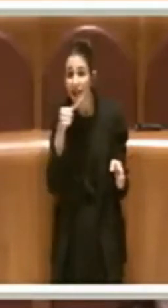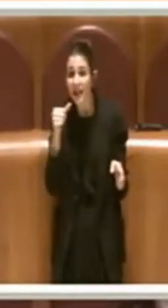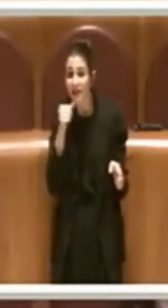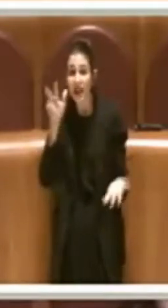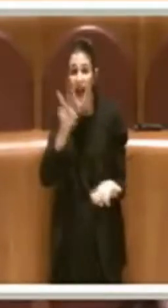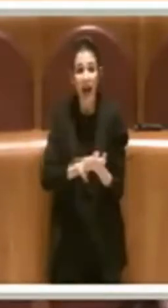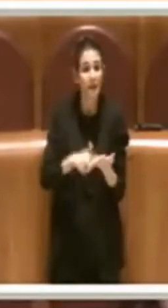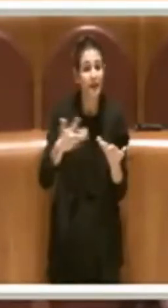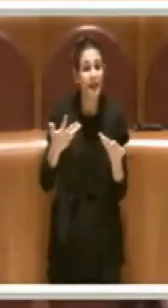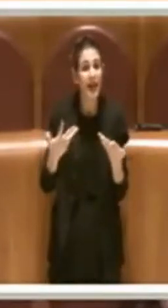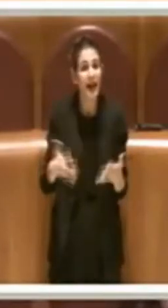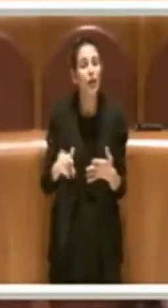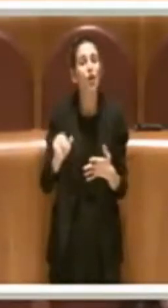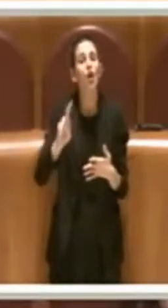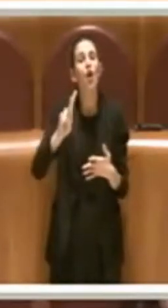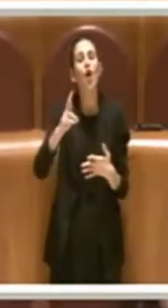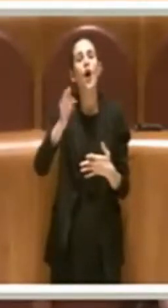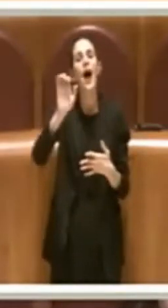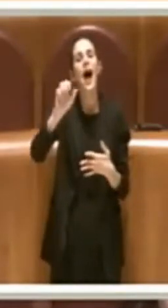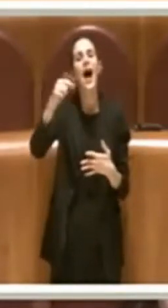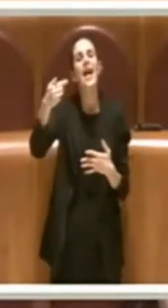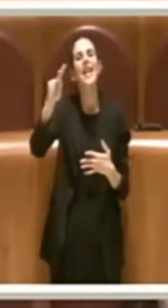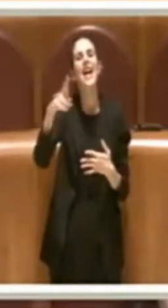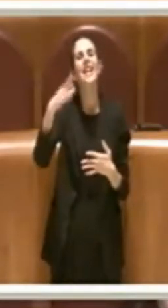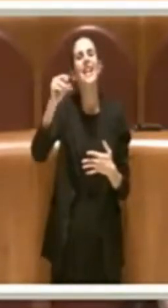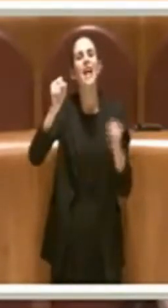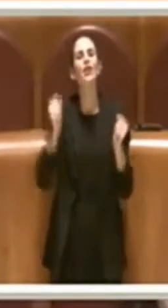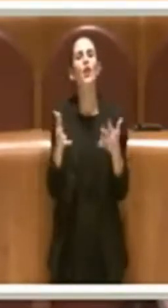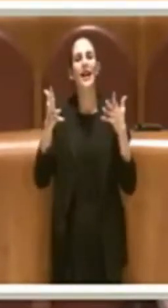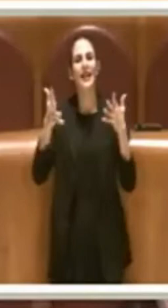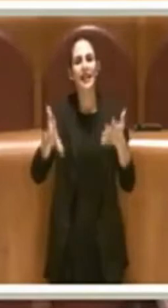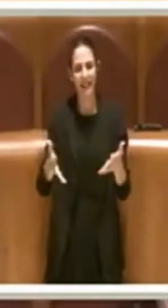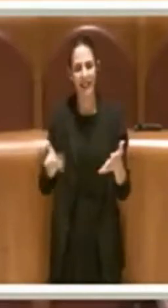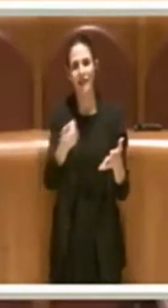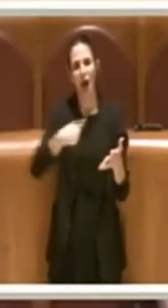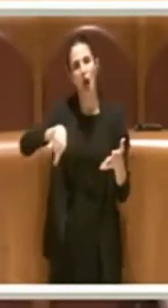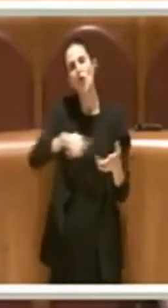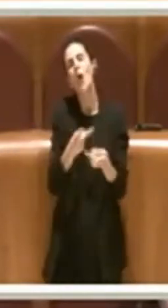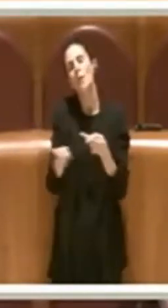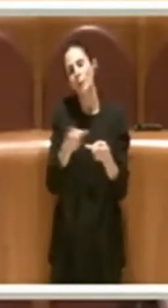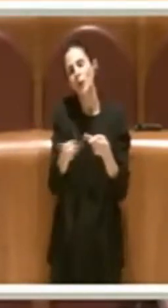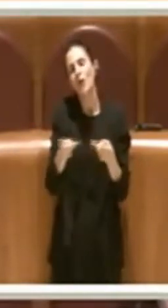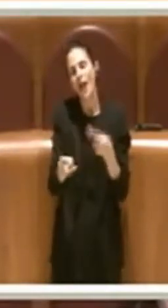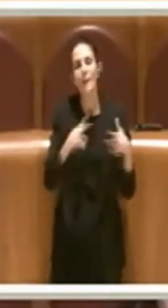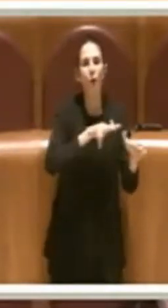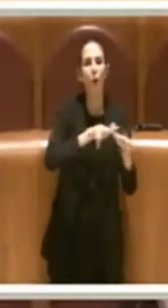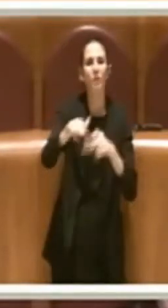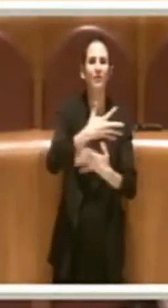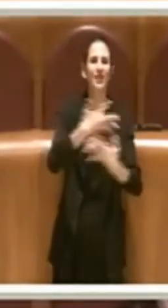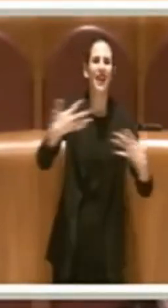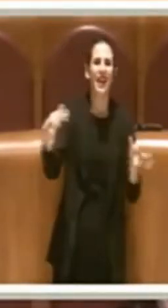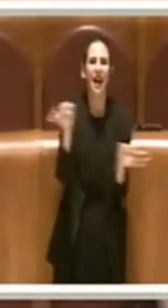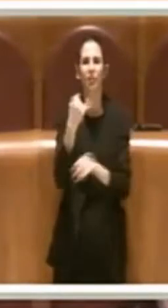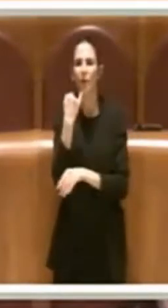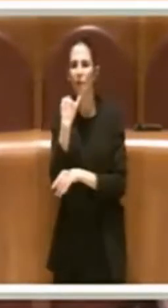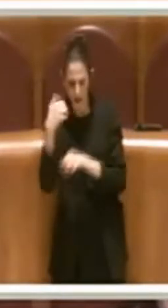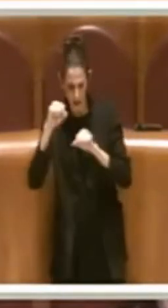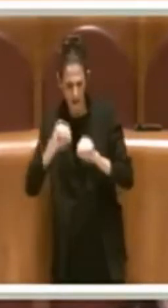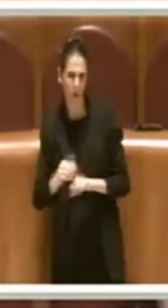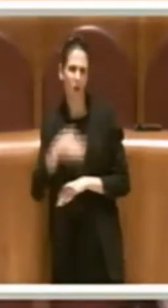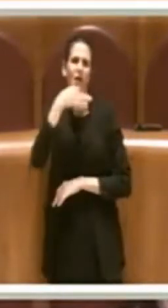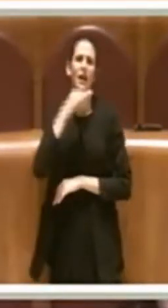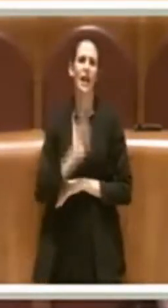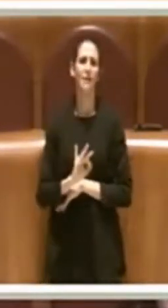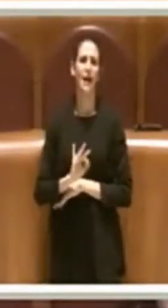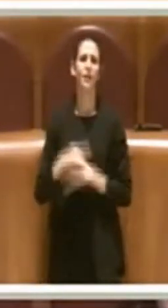di rango superiore per poterlo fare, noi non possiamo farlo. Ci atteniamo a quello che un comune, grande o piccolo, possa fare e questi